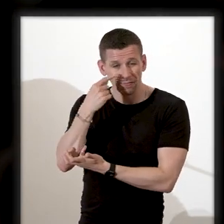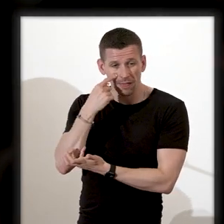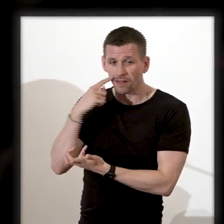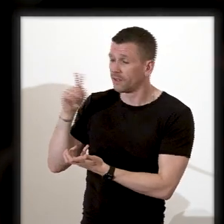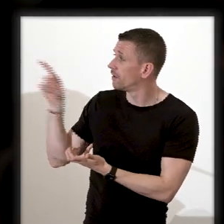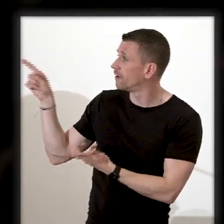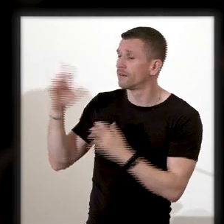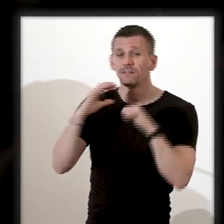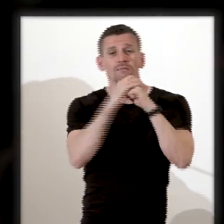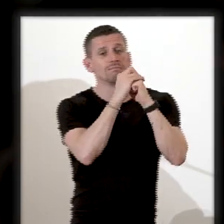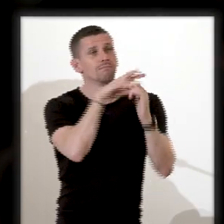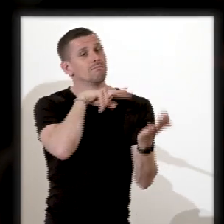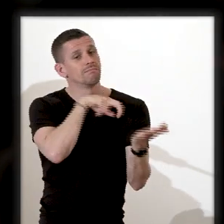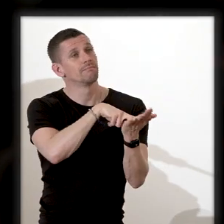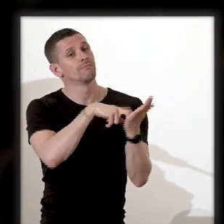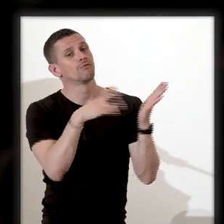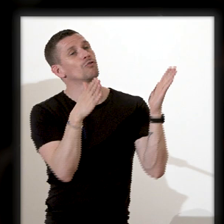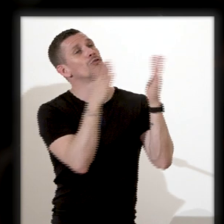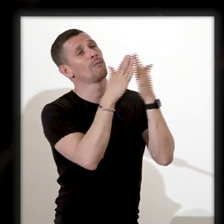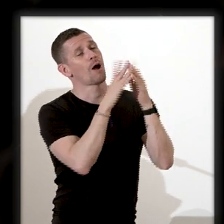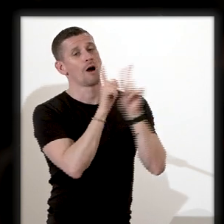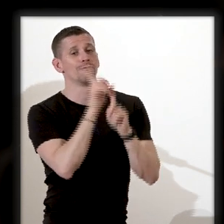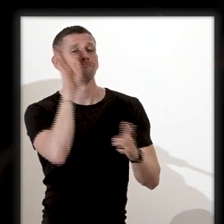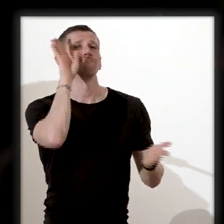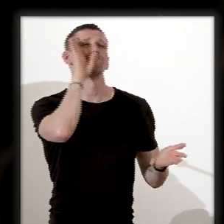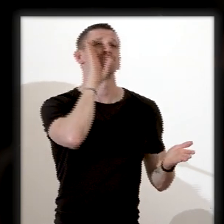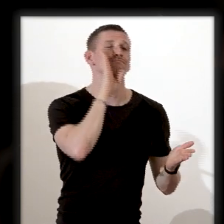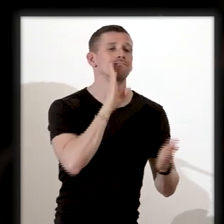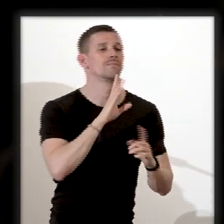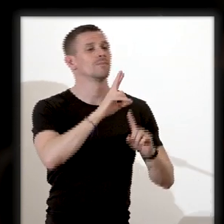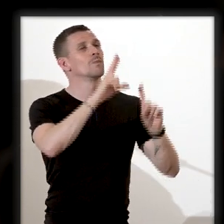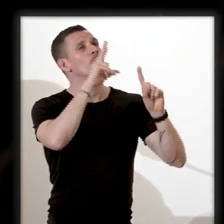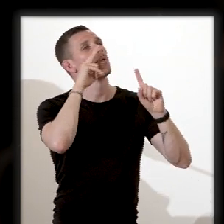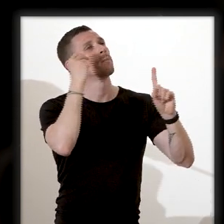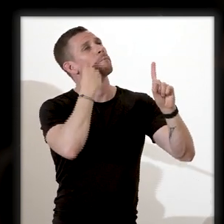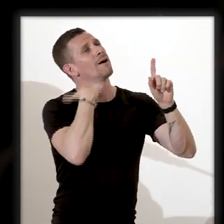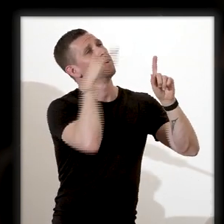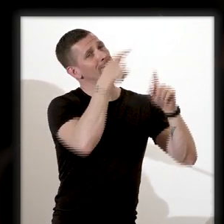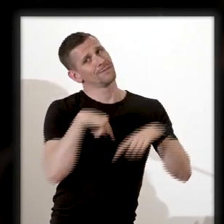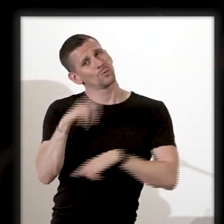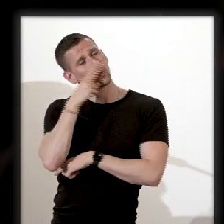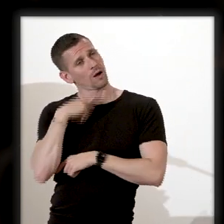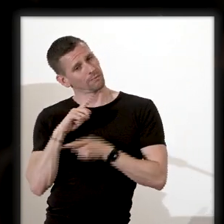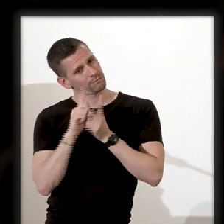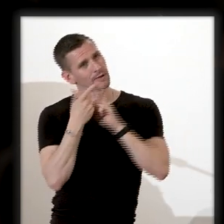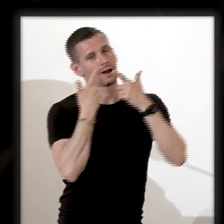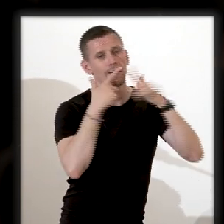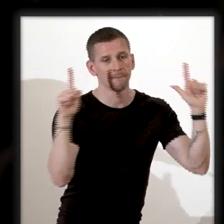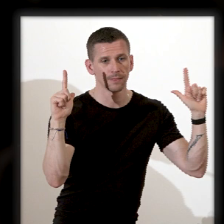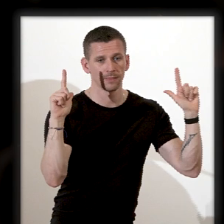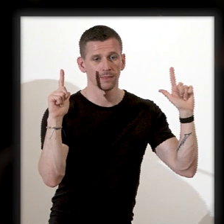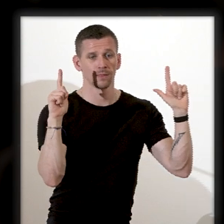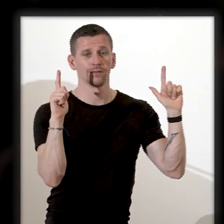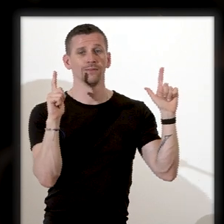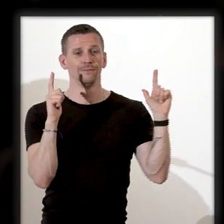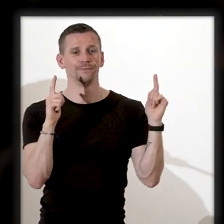évidemment, demandant compassion du homme blanc, libérez-moi. Mais quand on regarde l'image d'un point de vue du stéréotype qui est